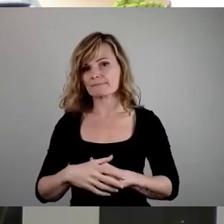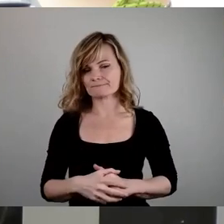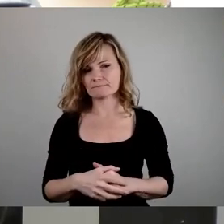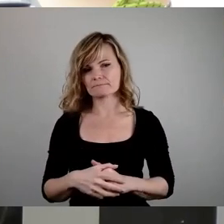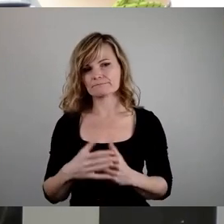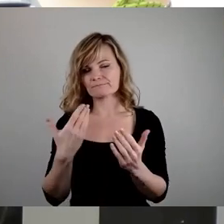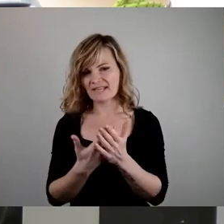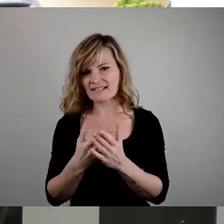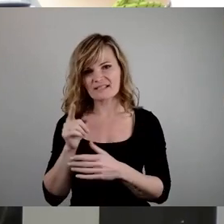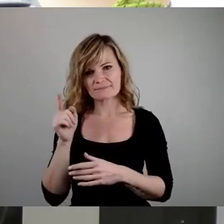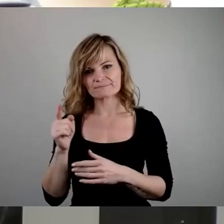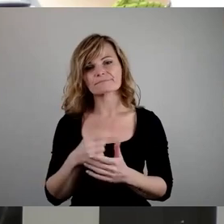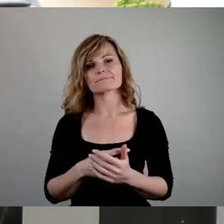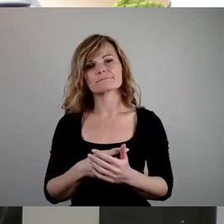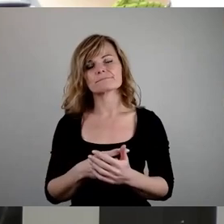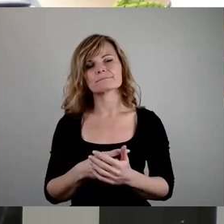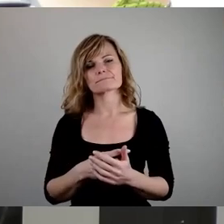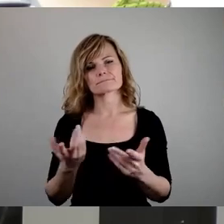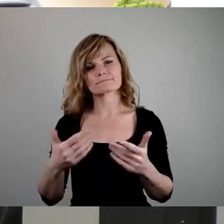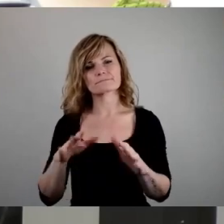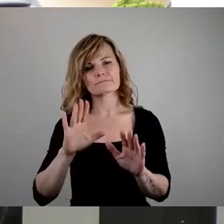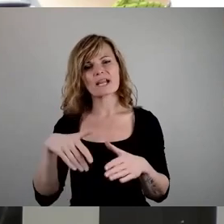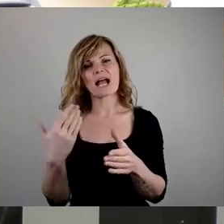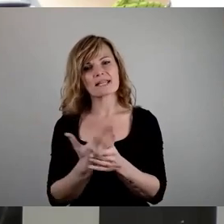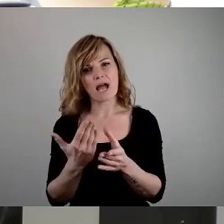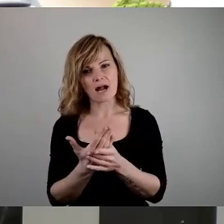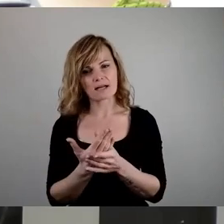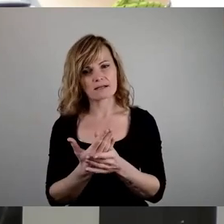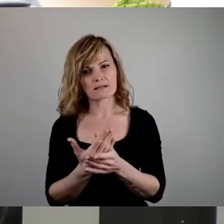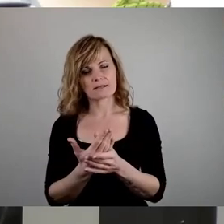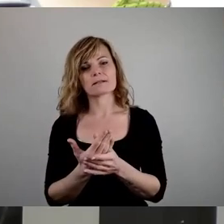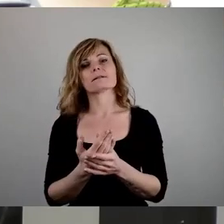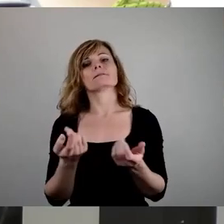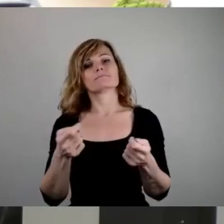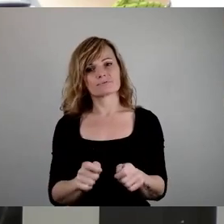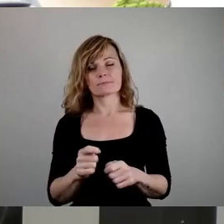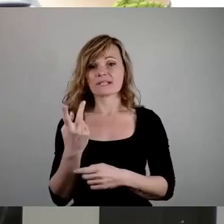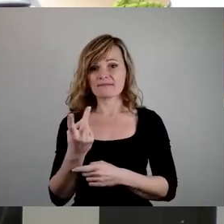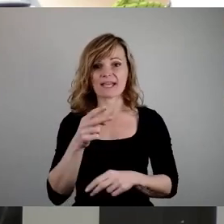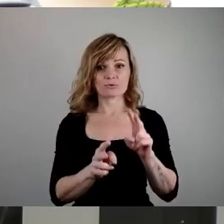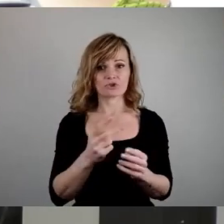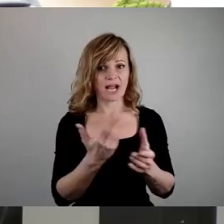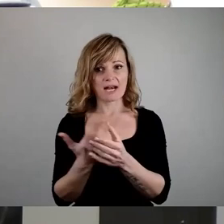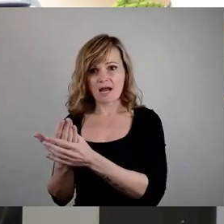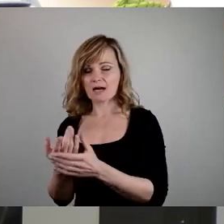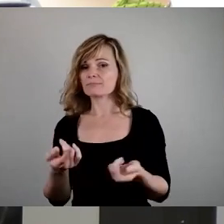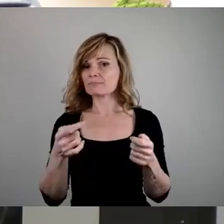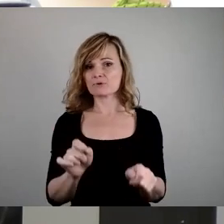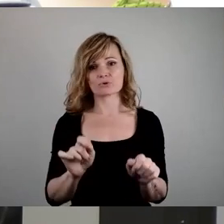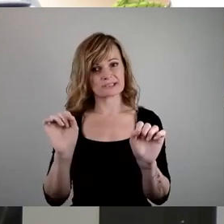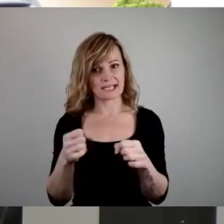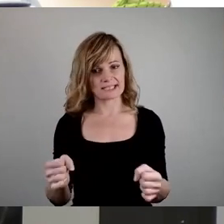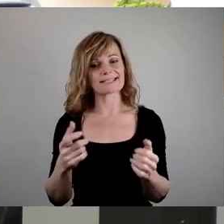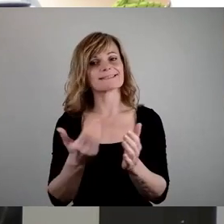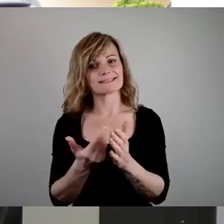Anlage, über die wir beschließen. Und wir können ja nicht zwei unterschiedliche Anlagen beschließen. So, was wir allerdings, und